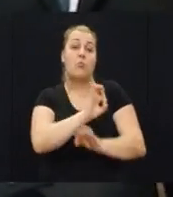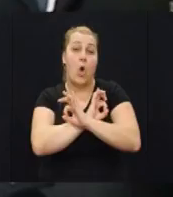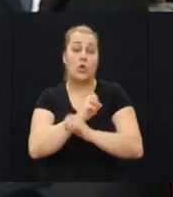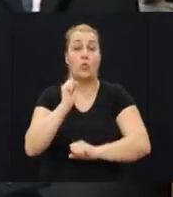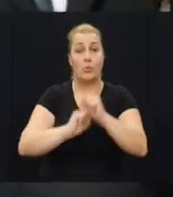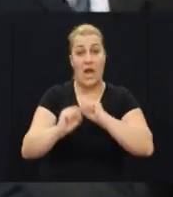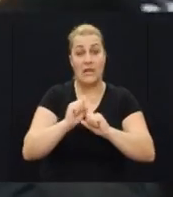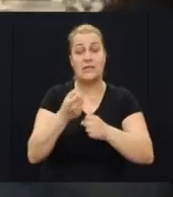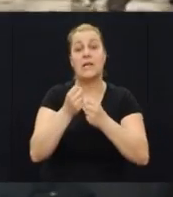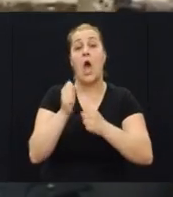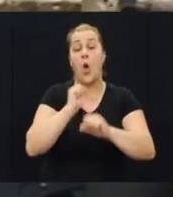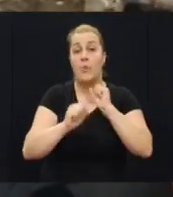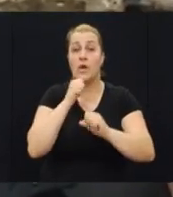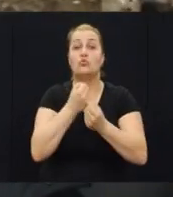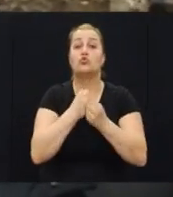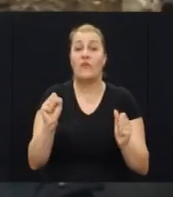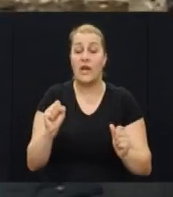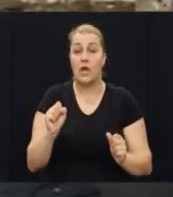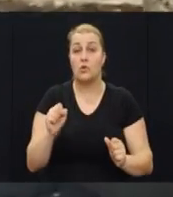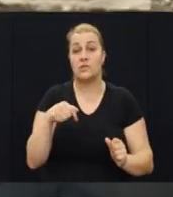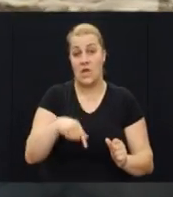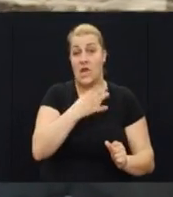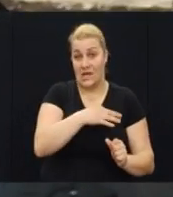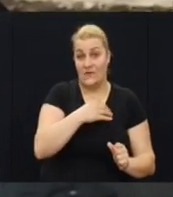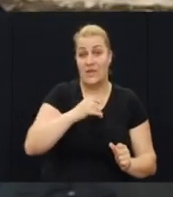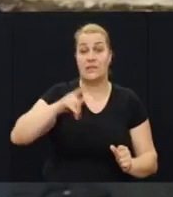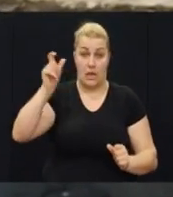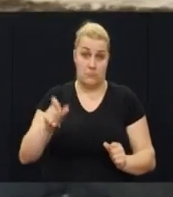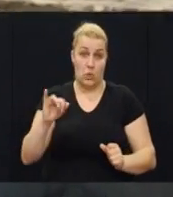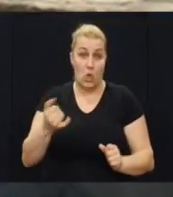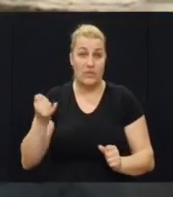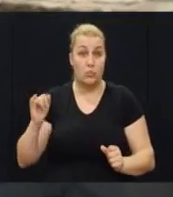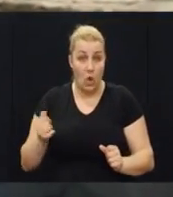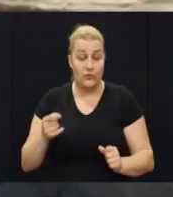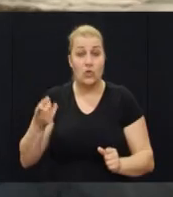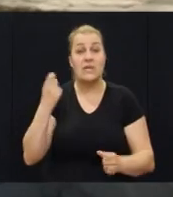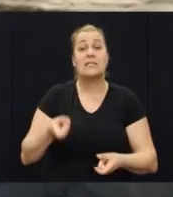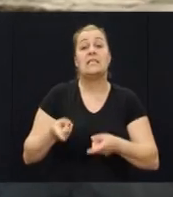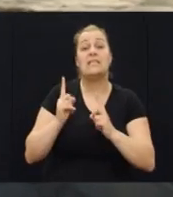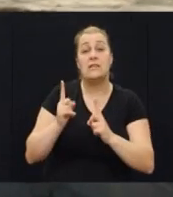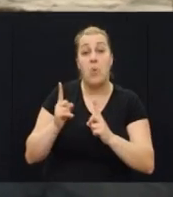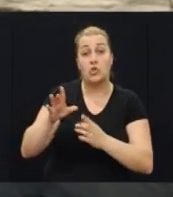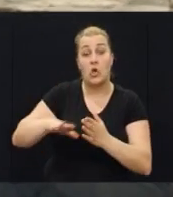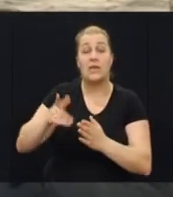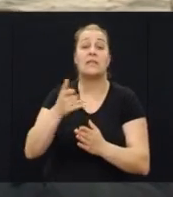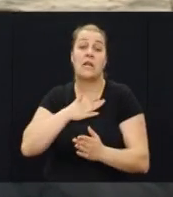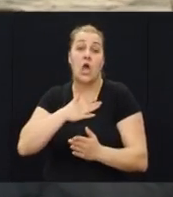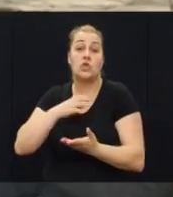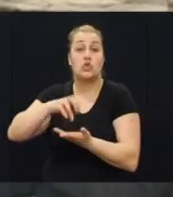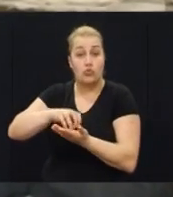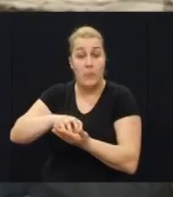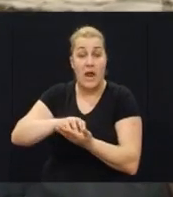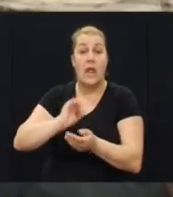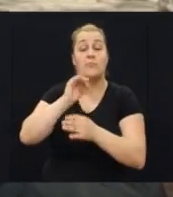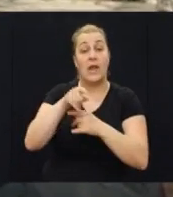za obranu i suverenost Republike Hrvatske Josipu Joviću, čovjeku koji je iz Zimovske krajine iz Splitsko-Dalmatinske županije i